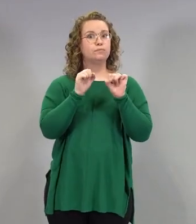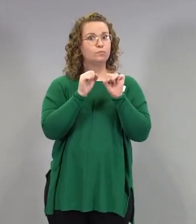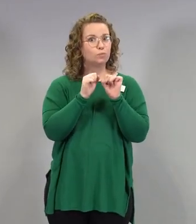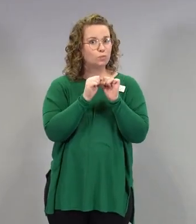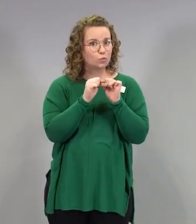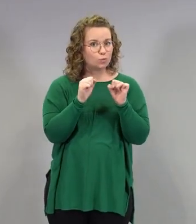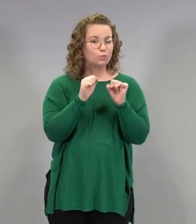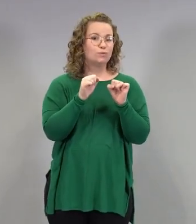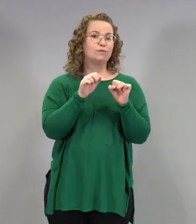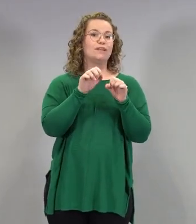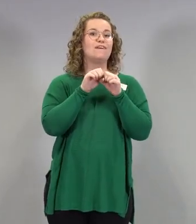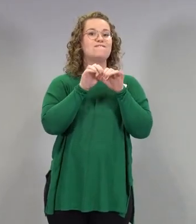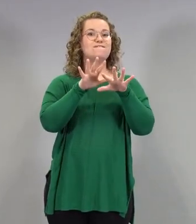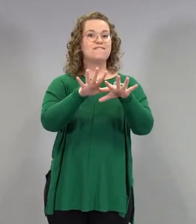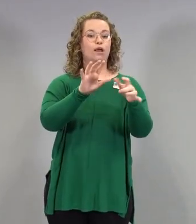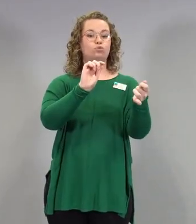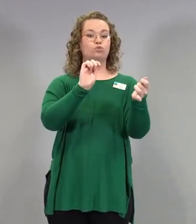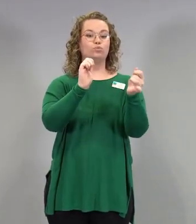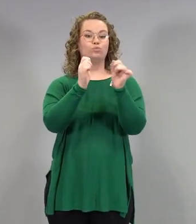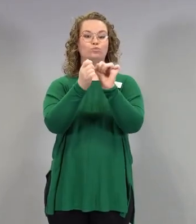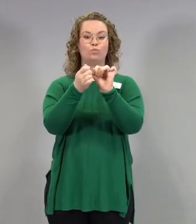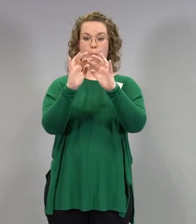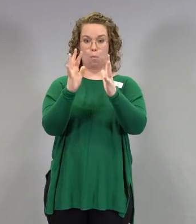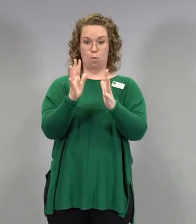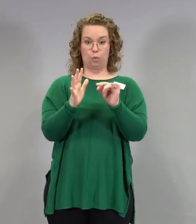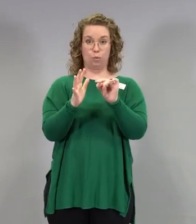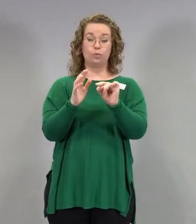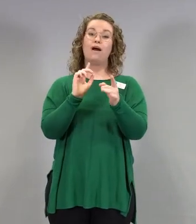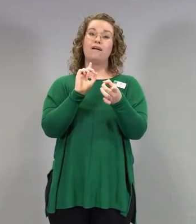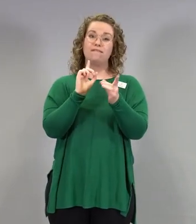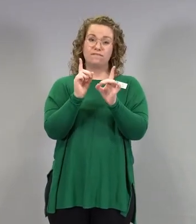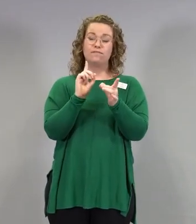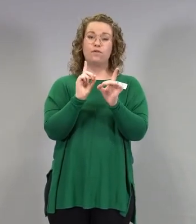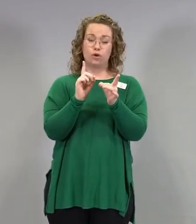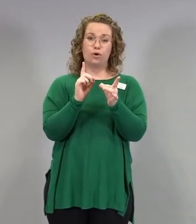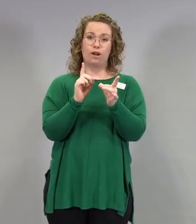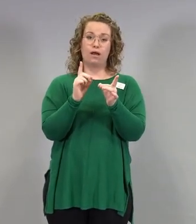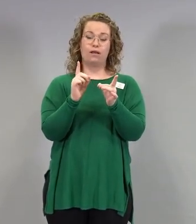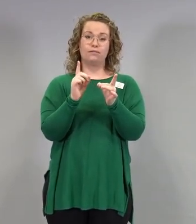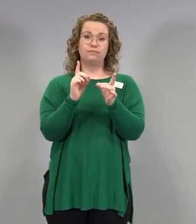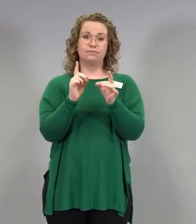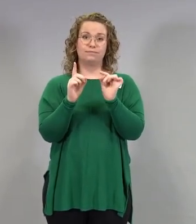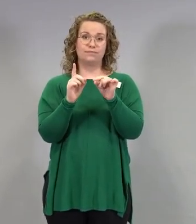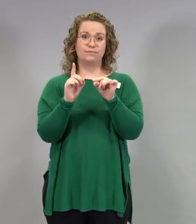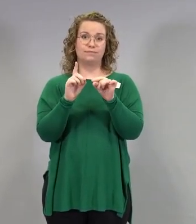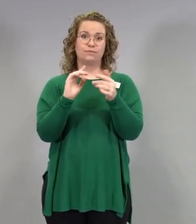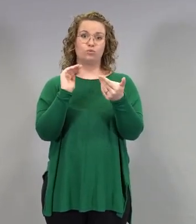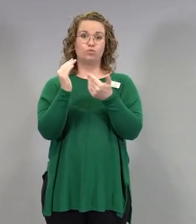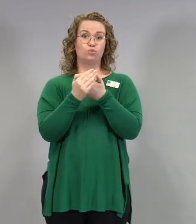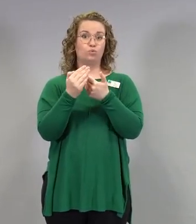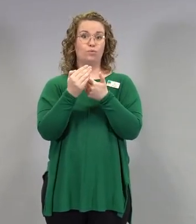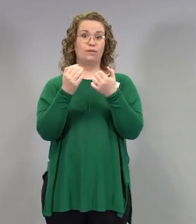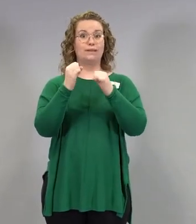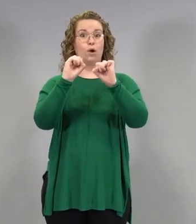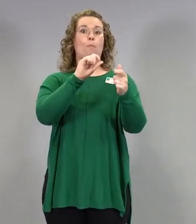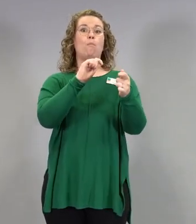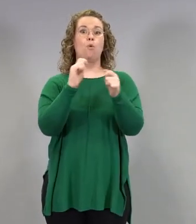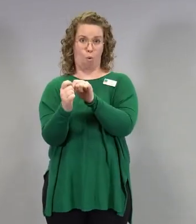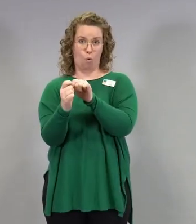tilannetta sekä RNA että adenovirusvektorirokotteiden osalta. Ja ensimmäinen viestihan siitä saatiin tuolta Etelä-Afrikasta,